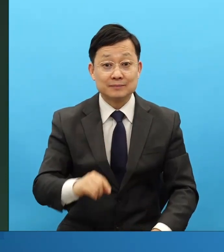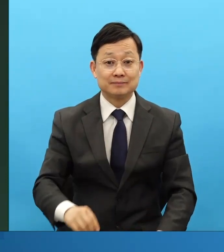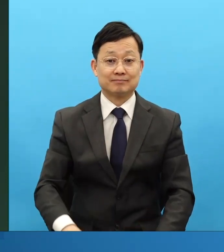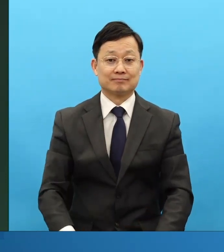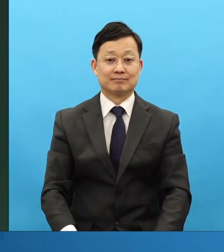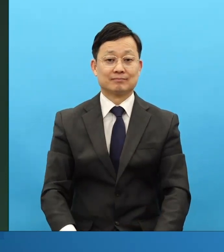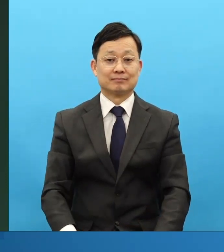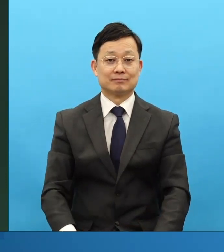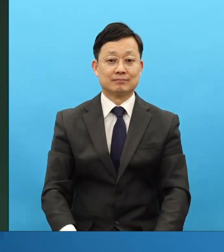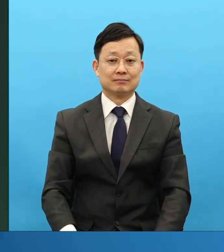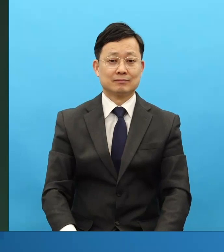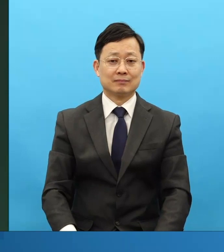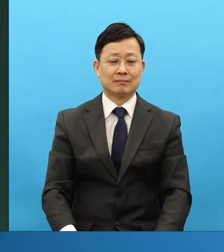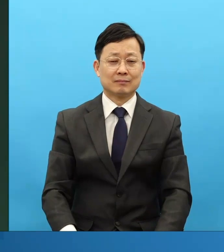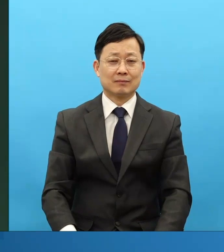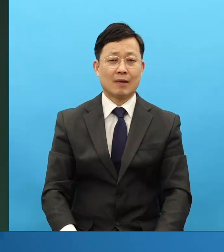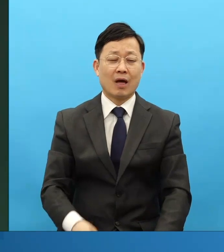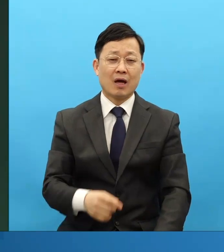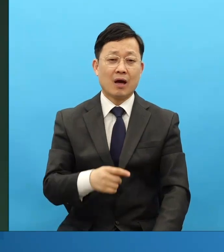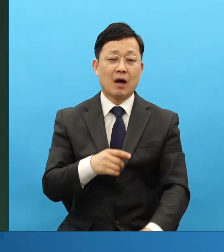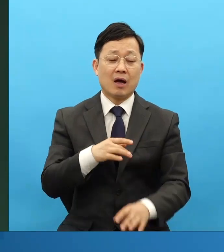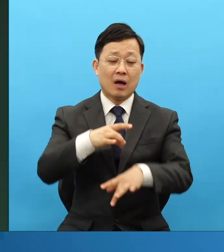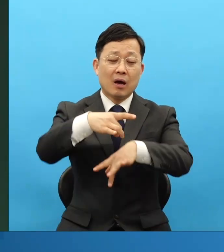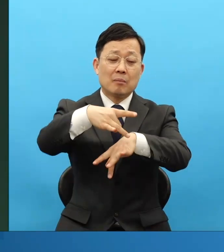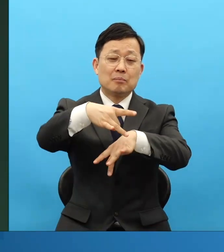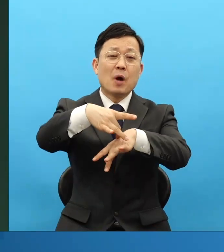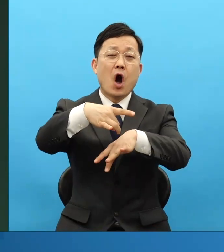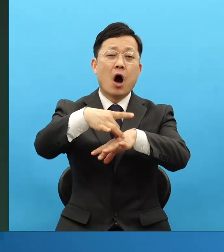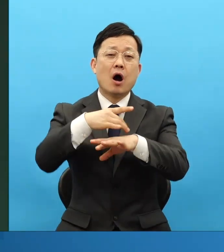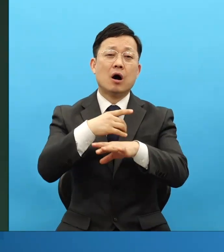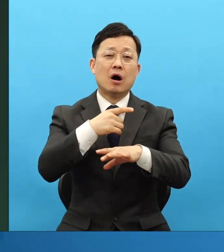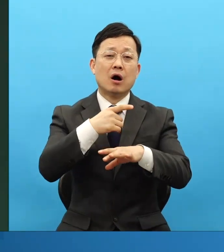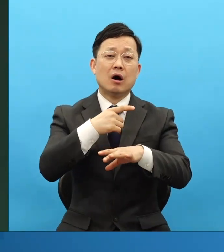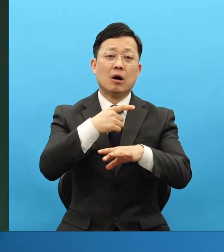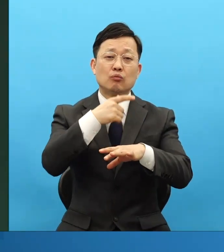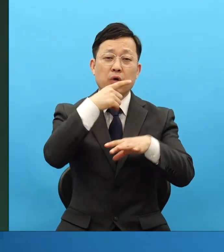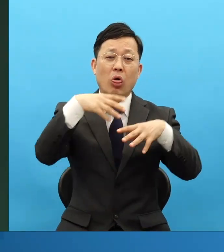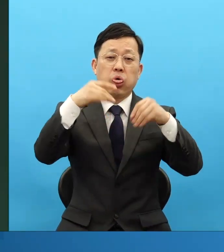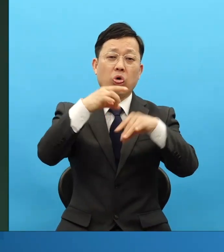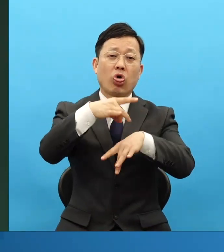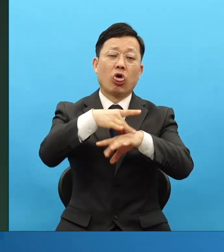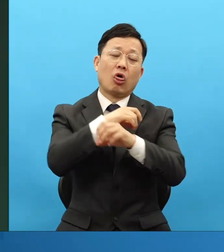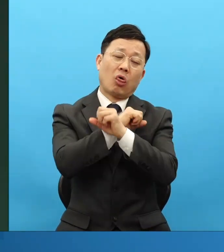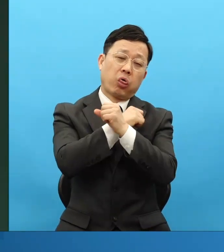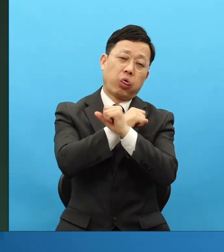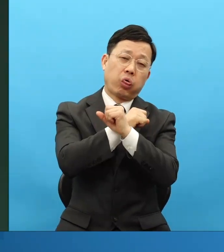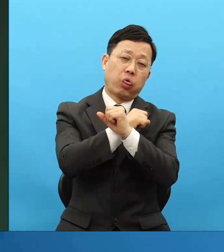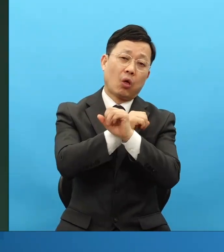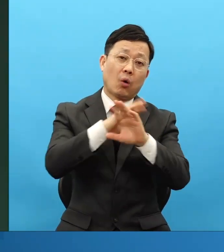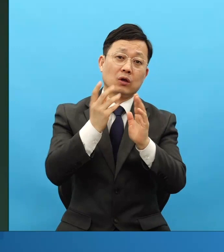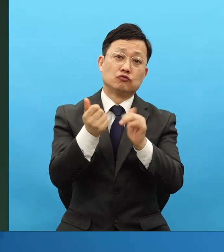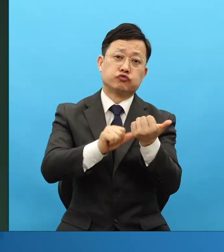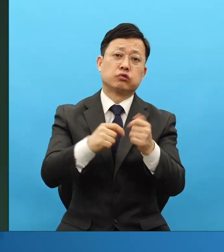마른 빼닭이처럼 쉽게 말하면 완전 죽었다 이 말이에요.